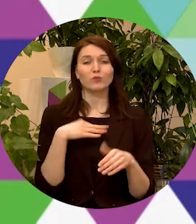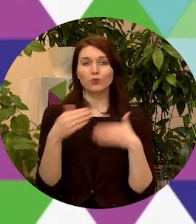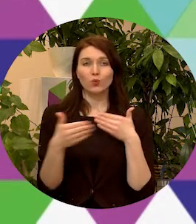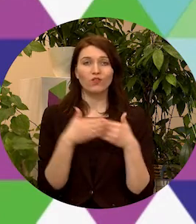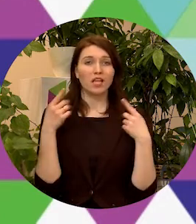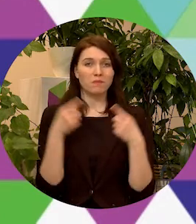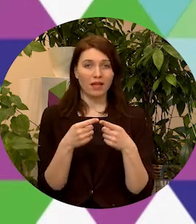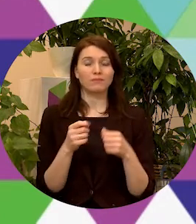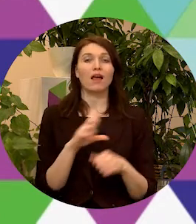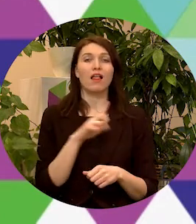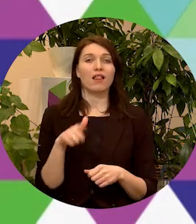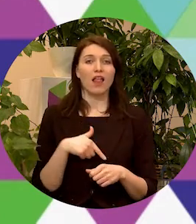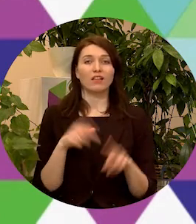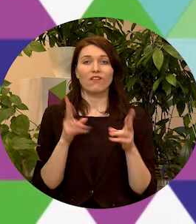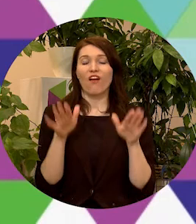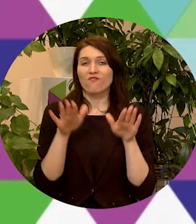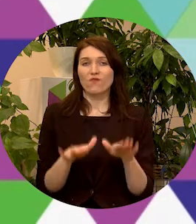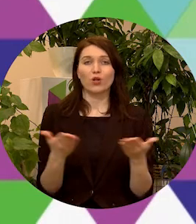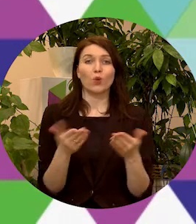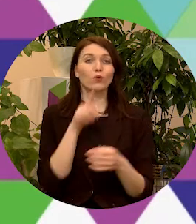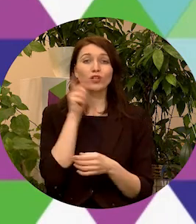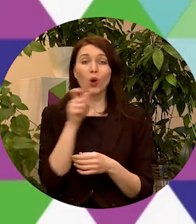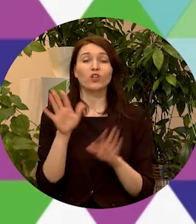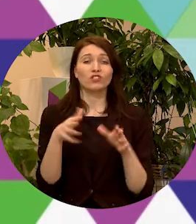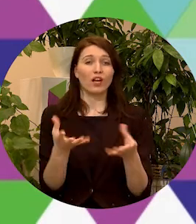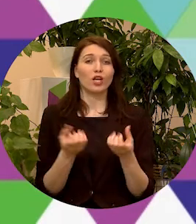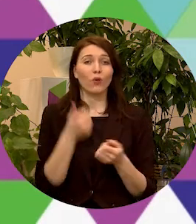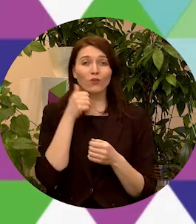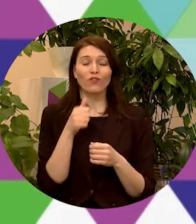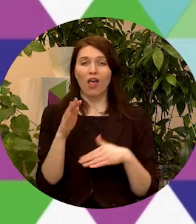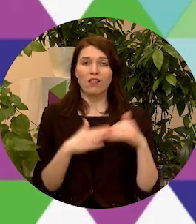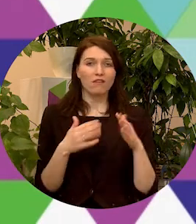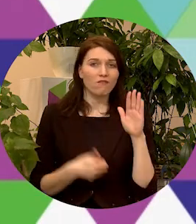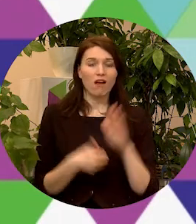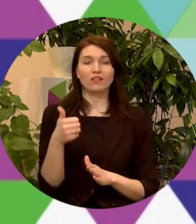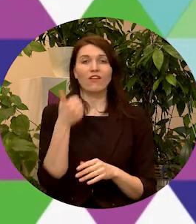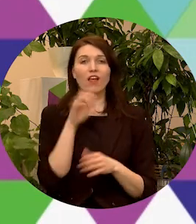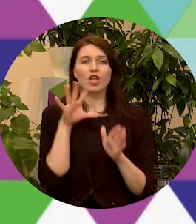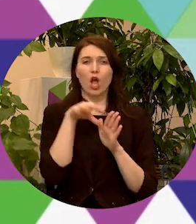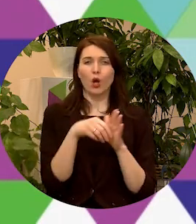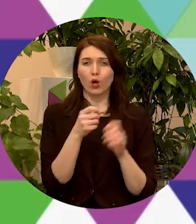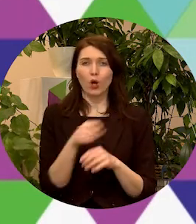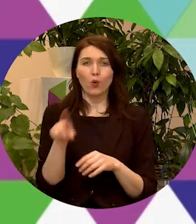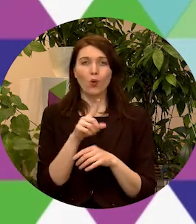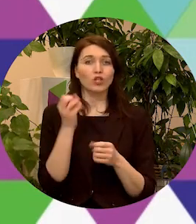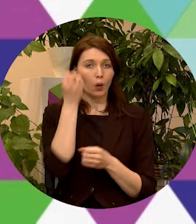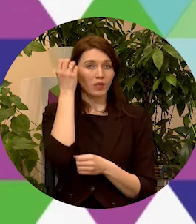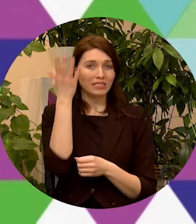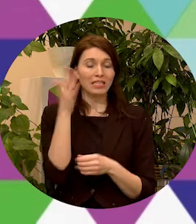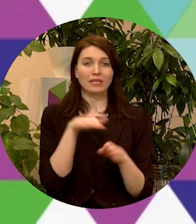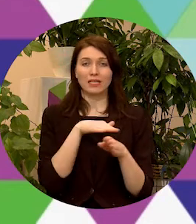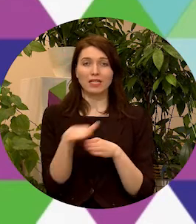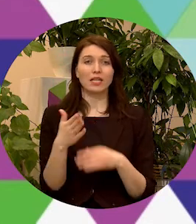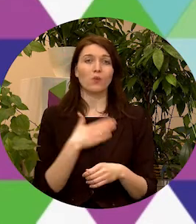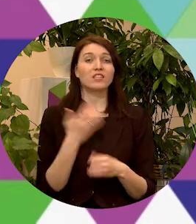Latvijai kā vietai, kurā jaunieši varēs iegūt vēl kvalitatīvāku, vēl iekļaujošāku izglītību, īstenot